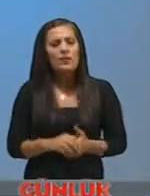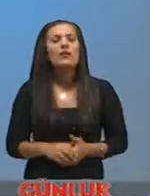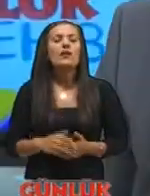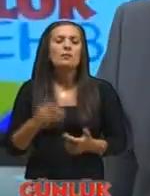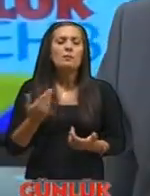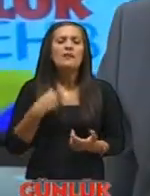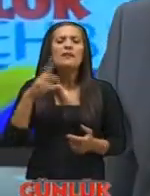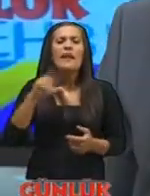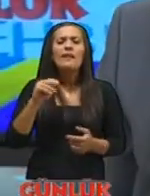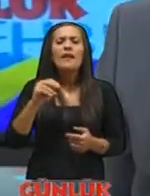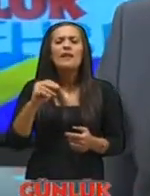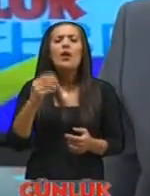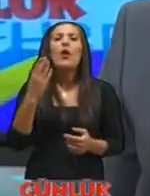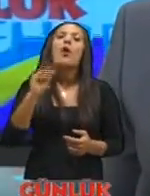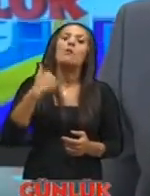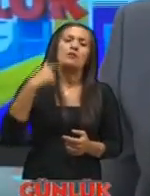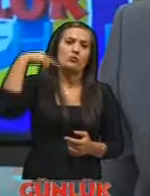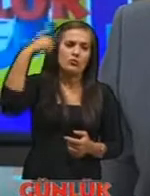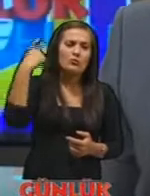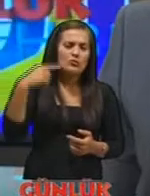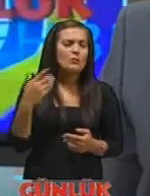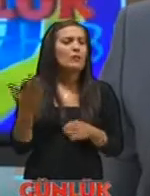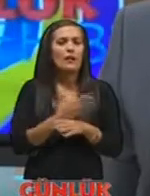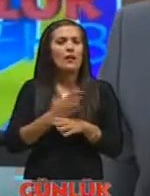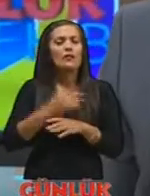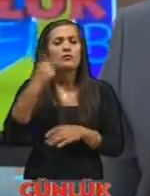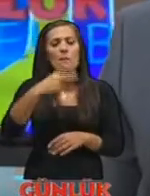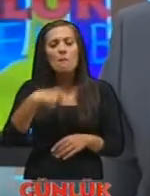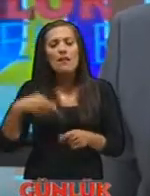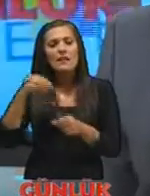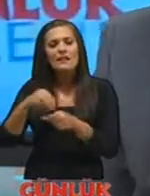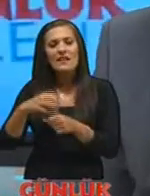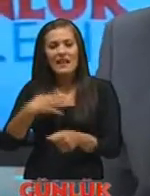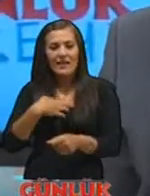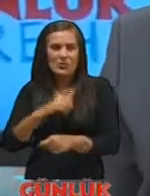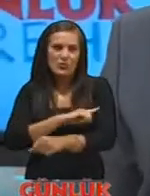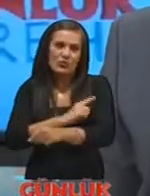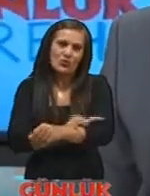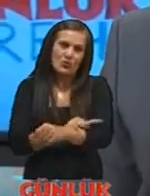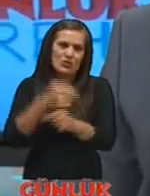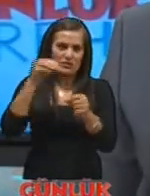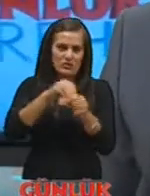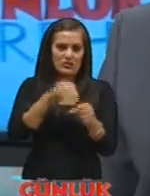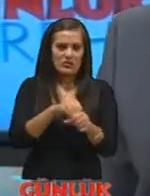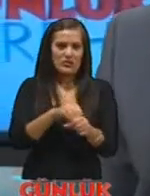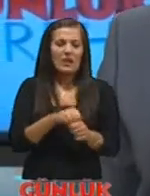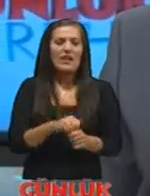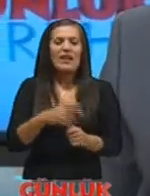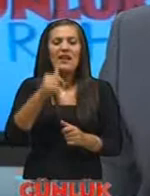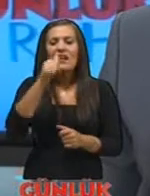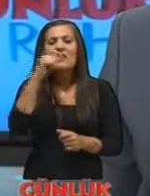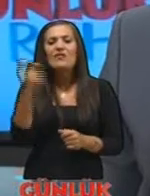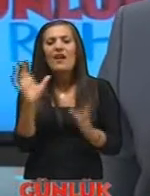yani ben yeterli olmadığını düşünüyorum çünkü biliyorsunuz belediyeler kendi güçleri nispetinde itfaiye